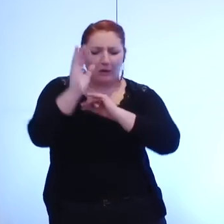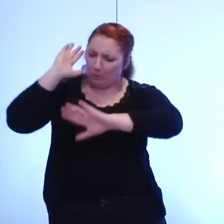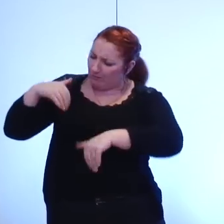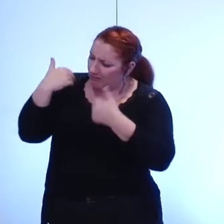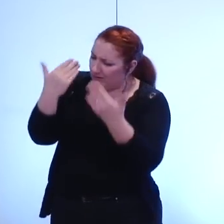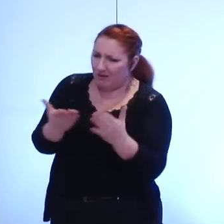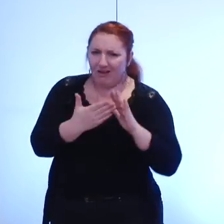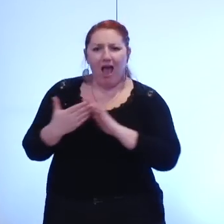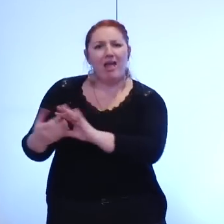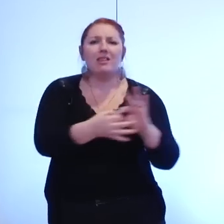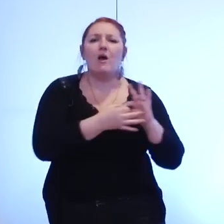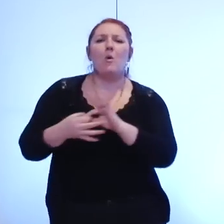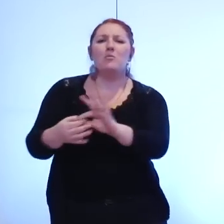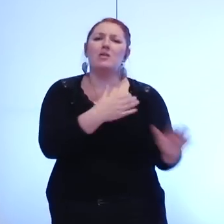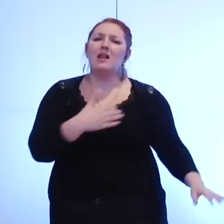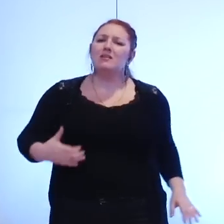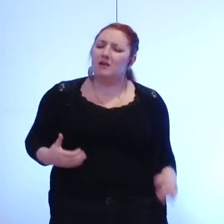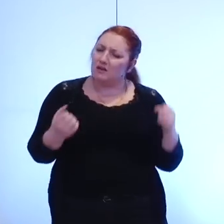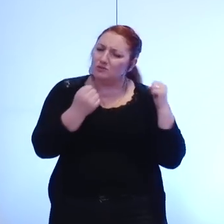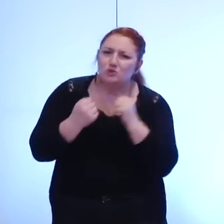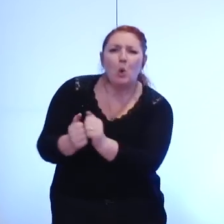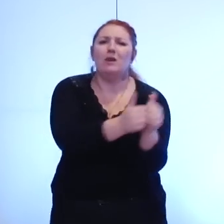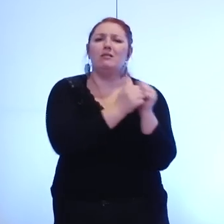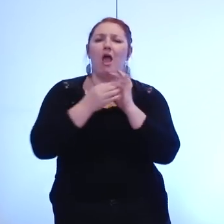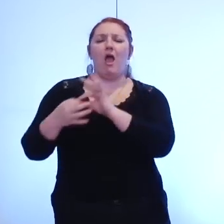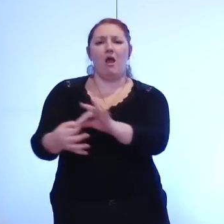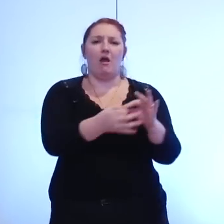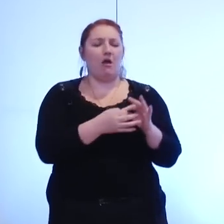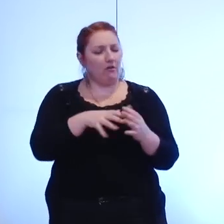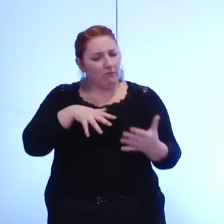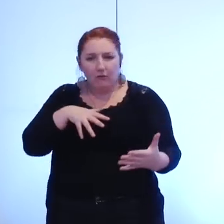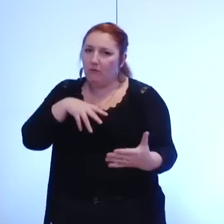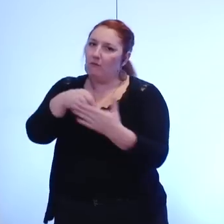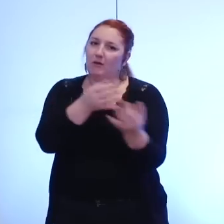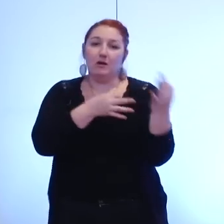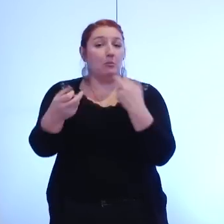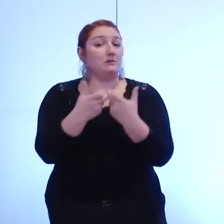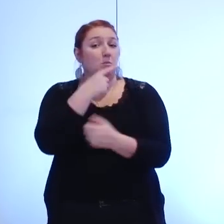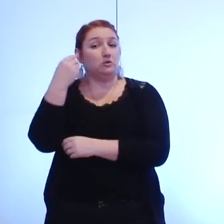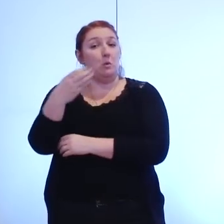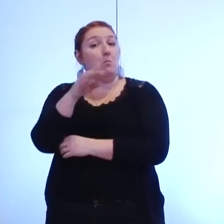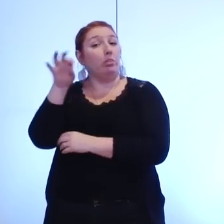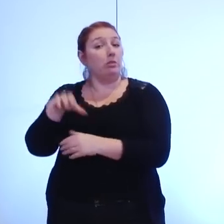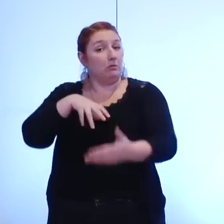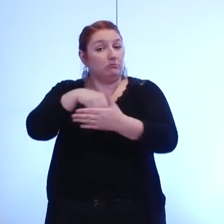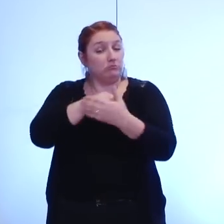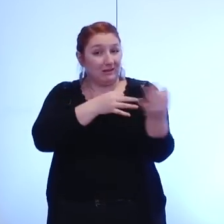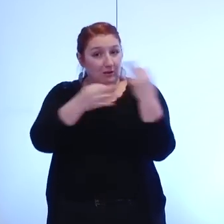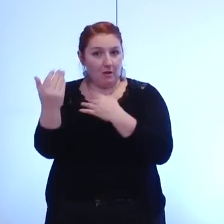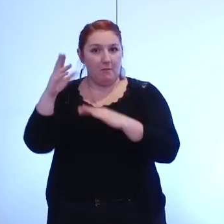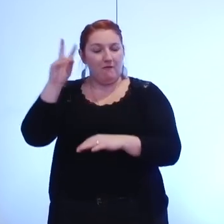intercommunalité solidaire avec notamment l'application de Jean-Philippe Mott mais aujourd'hui nous sommes inquiets du manque d'information